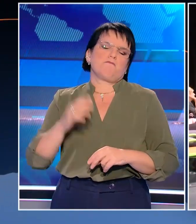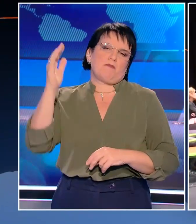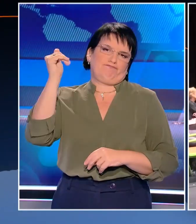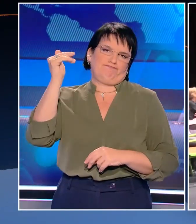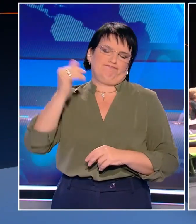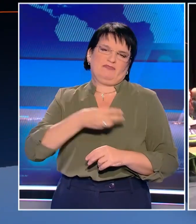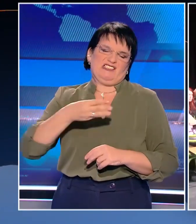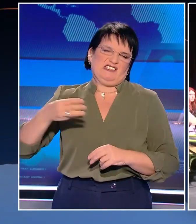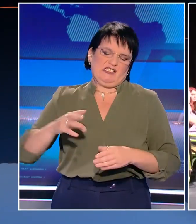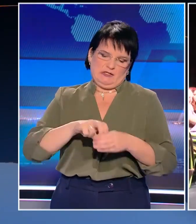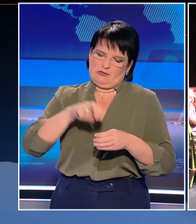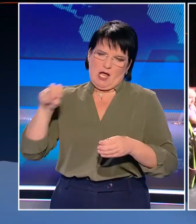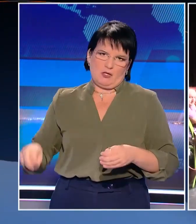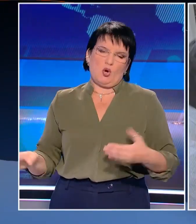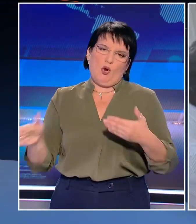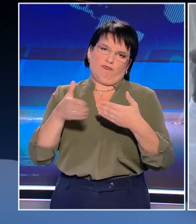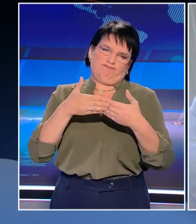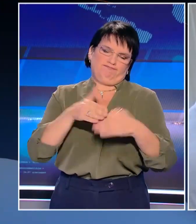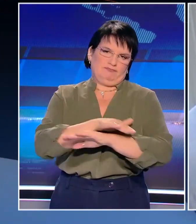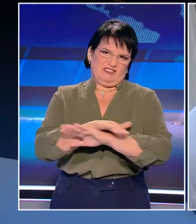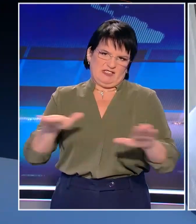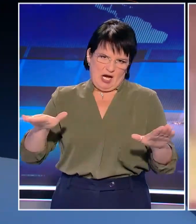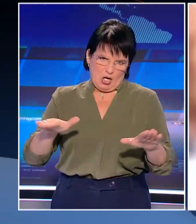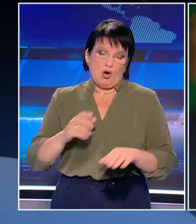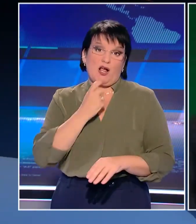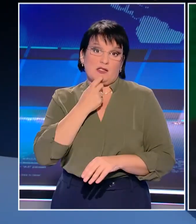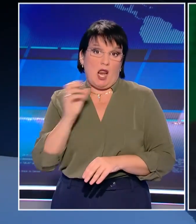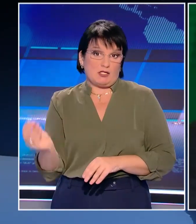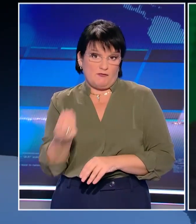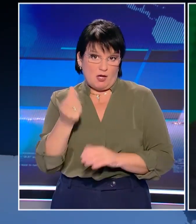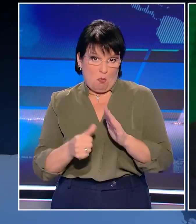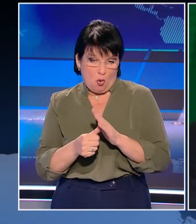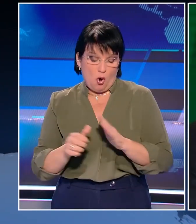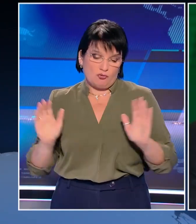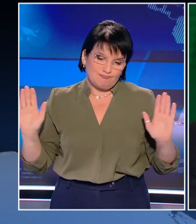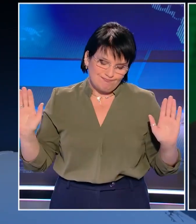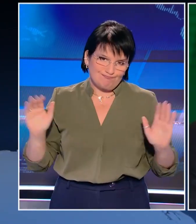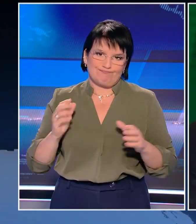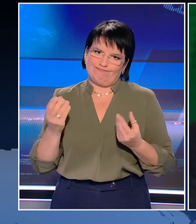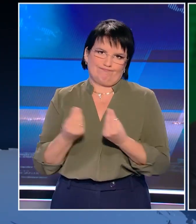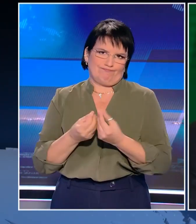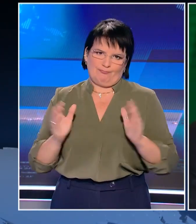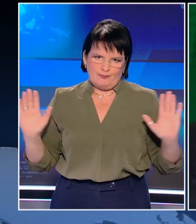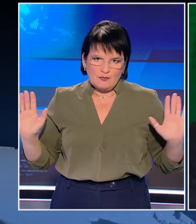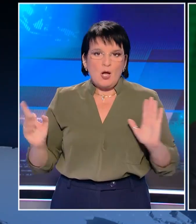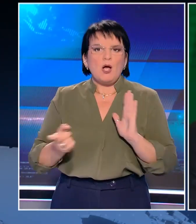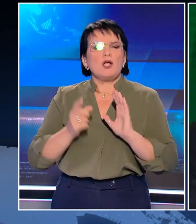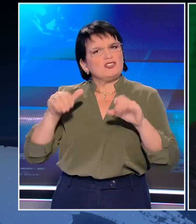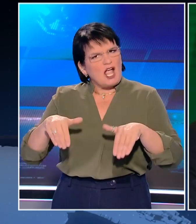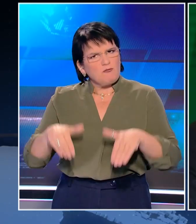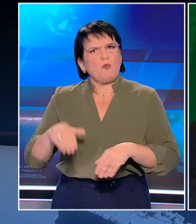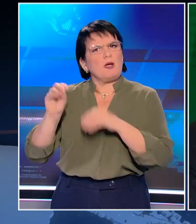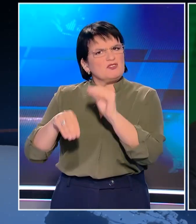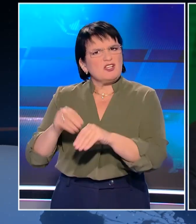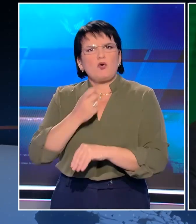υπογραμμίζοντας πως το ταξίδι του ΣΥΡΙΖΑ έκλεισε οριστικά με την εκλογή Κασελάκη. Σέβομαι και αυτούς που ψήφισαν Κασελάκη για πρόεδρο του ΣΥΡΙΖΑ.